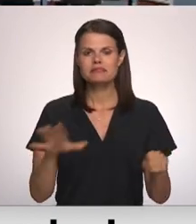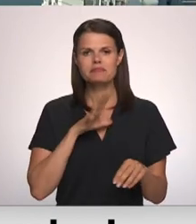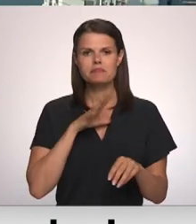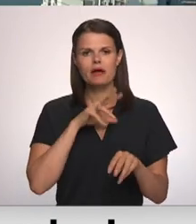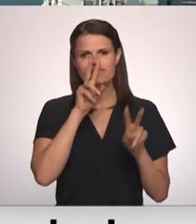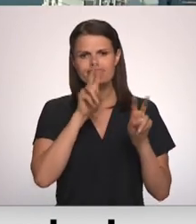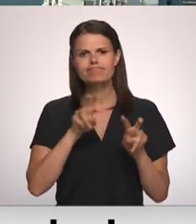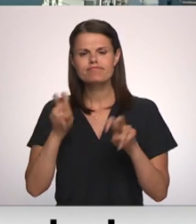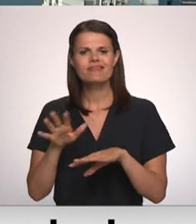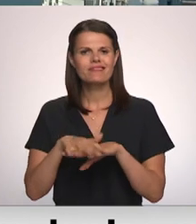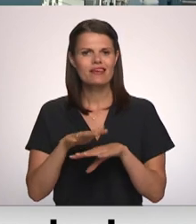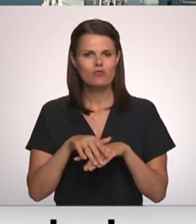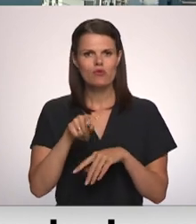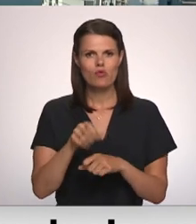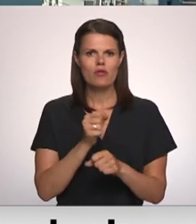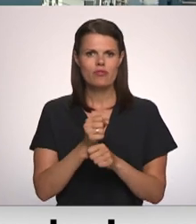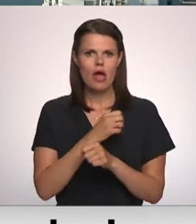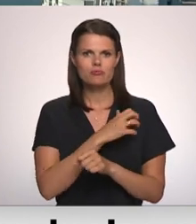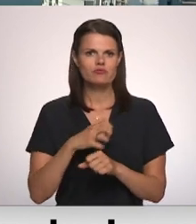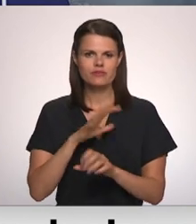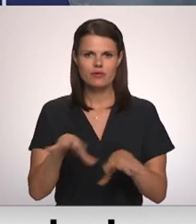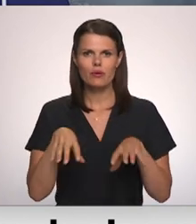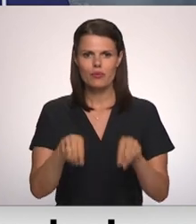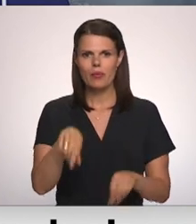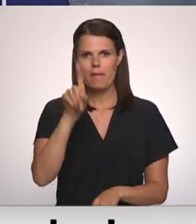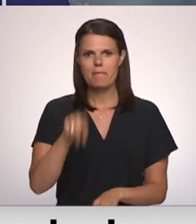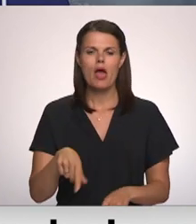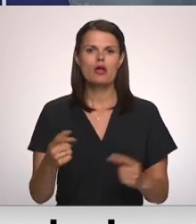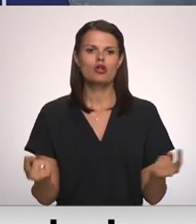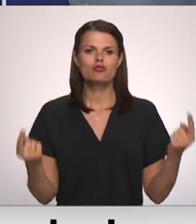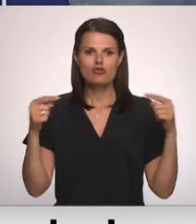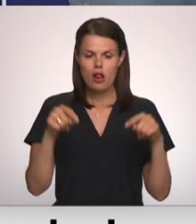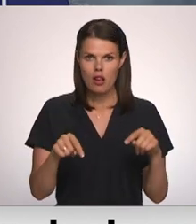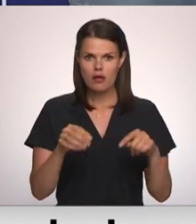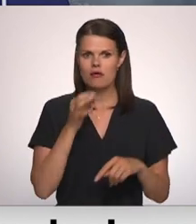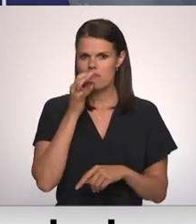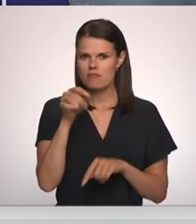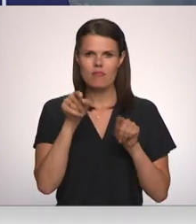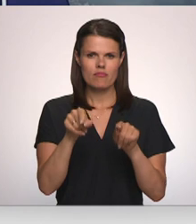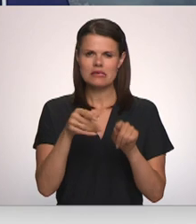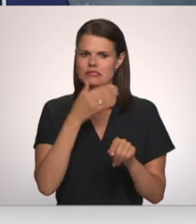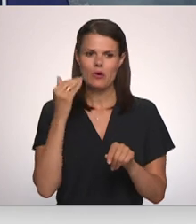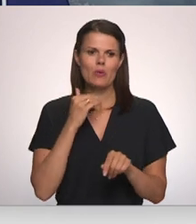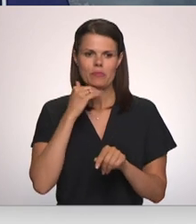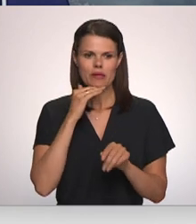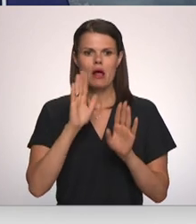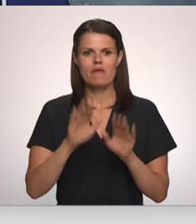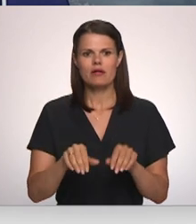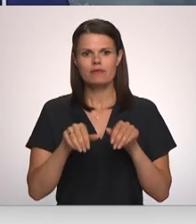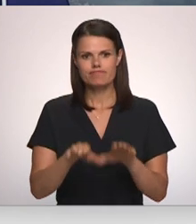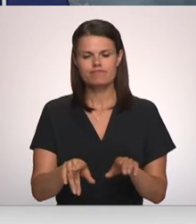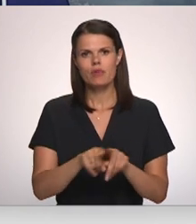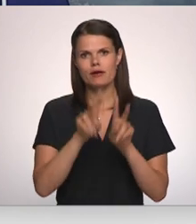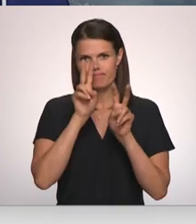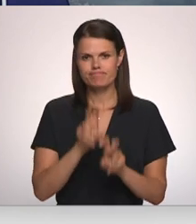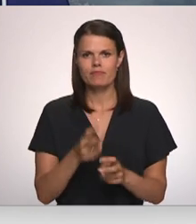izspēti. Šīs darbs bija jāveic mēneša laikā. Tas nav pietiekoši, lai varētu pieņemt lēmumus. Arī izvērtējumā